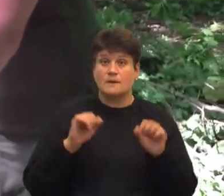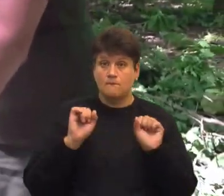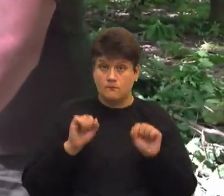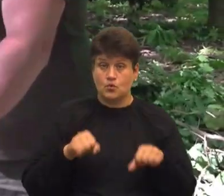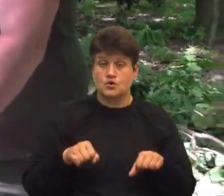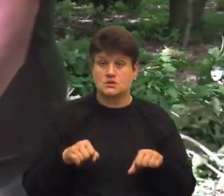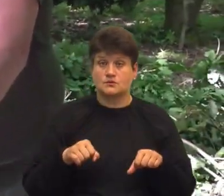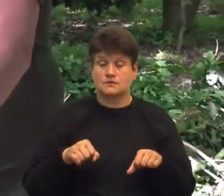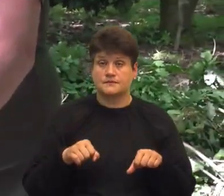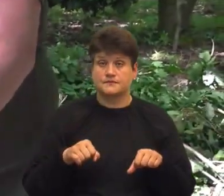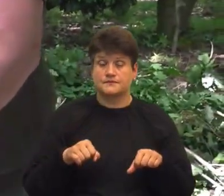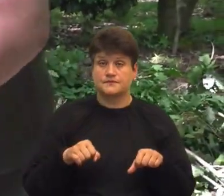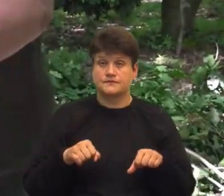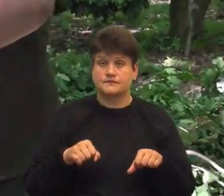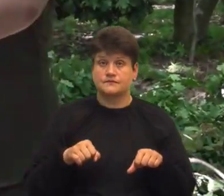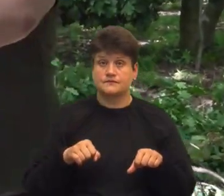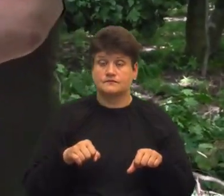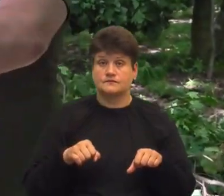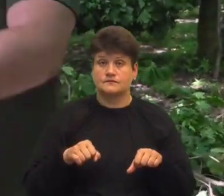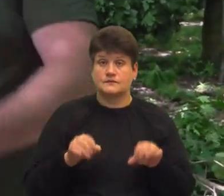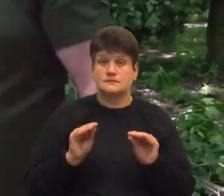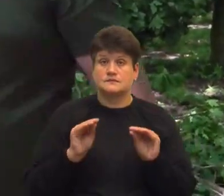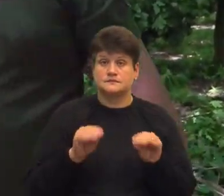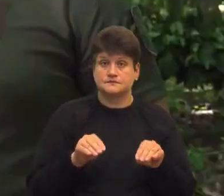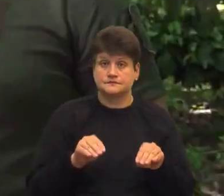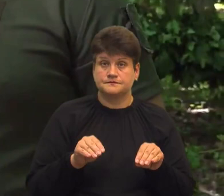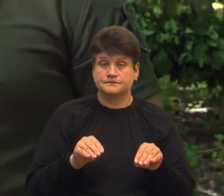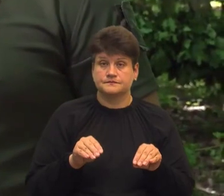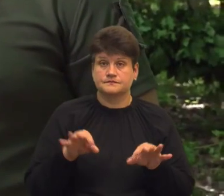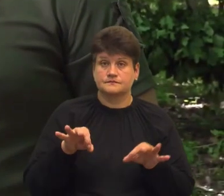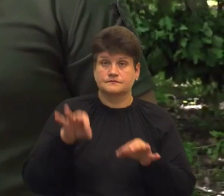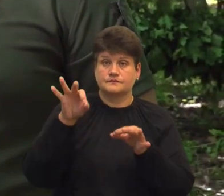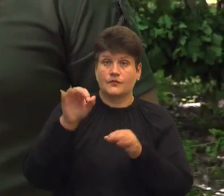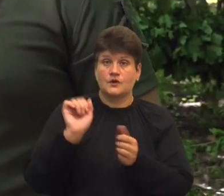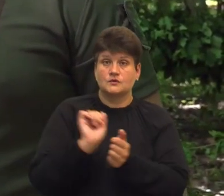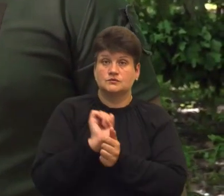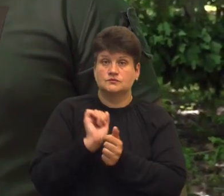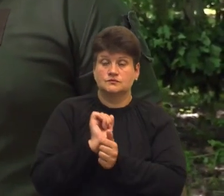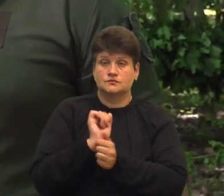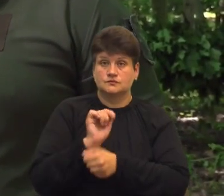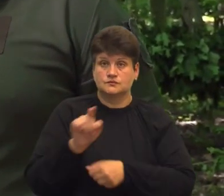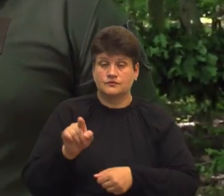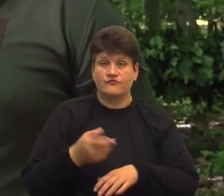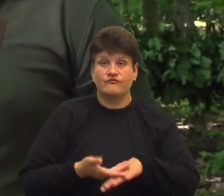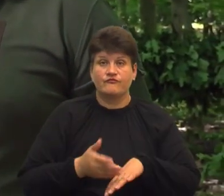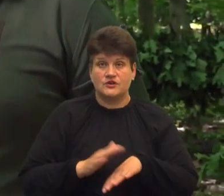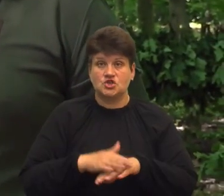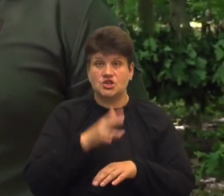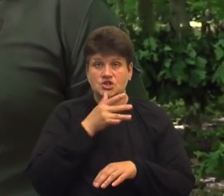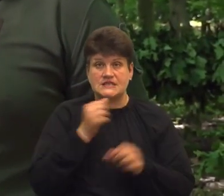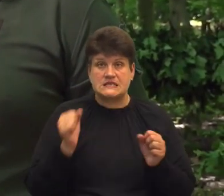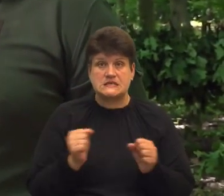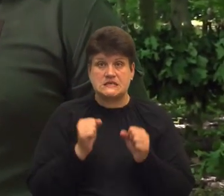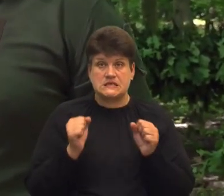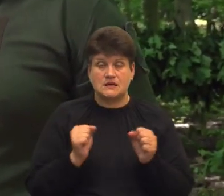помістити для підв'ялення У крайні важкі часи, це зимовий період,